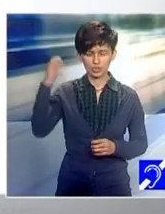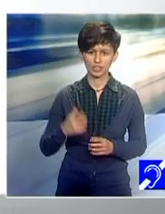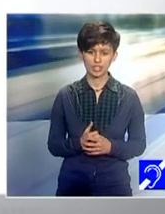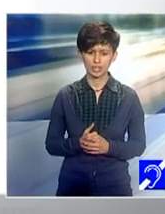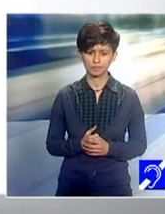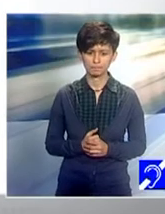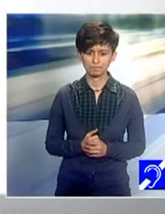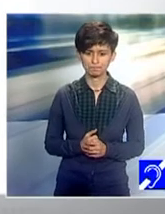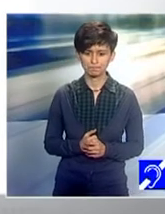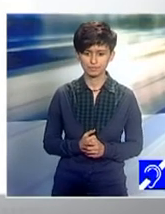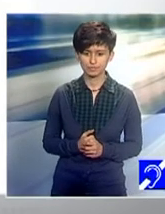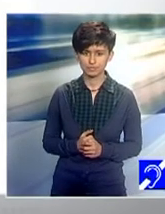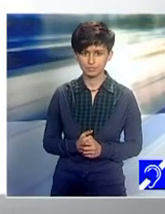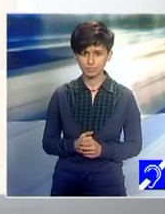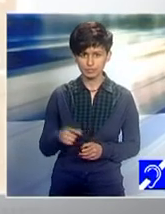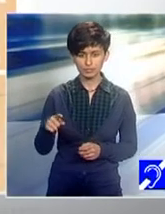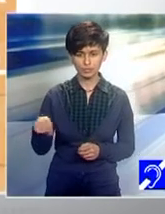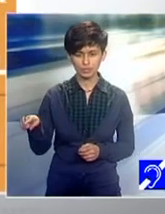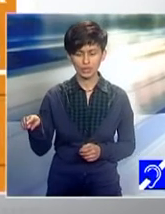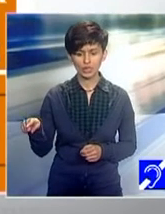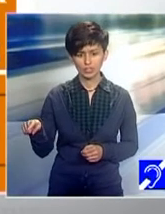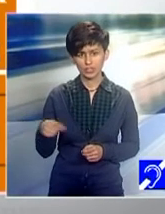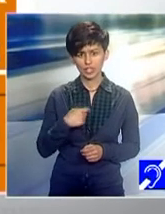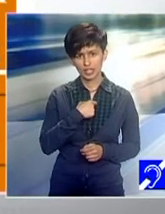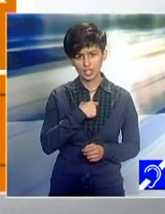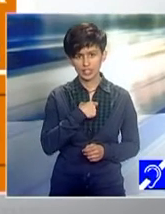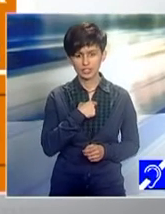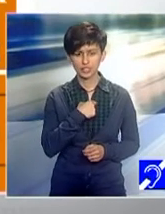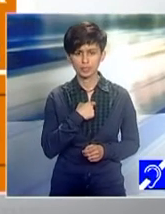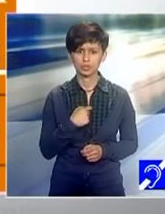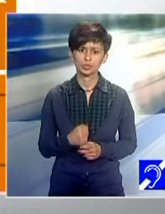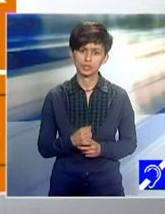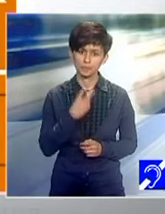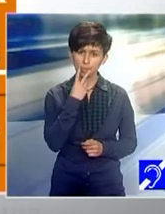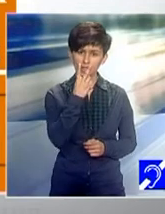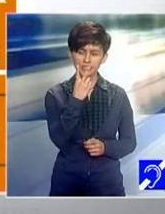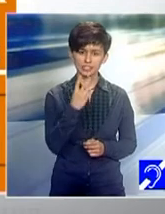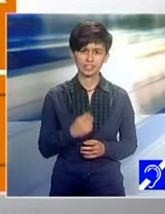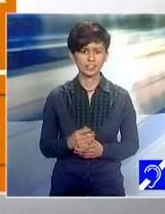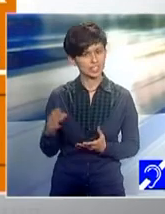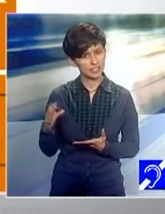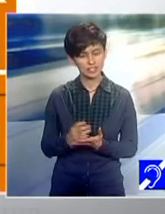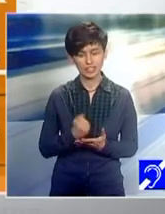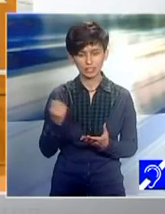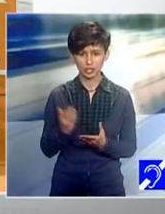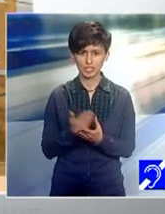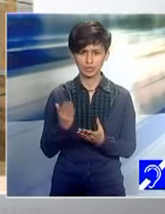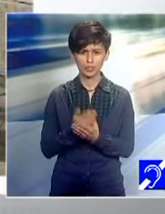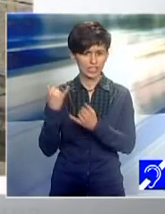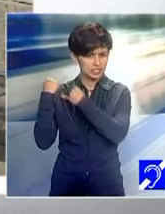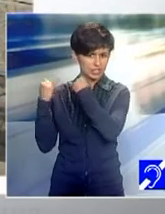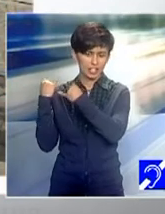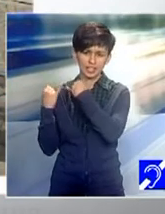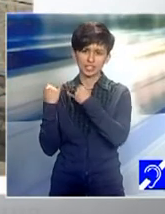acești oameni. Iar voi ați avut această misiune foarte importantă de a aduna aceste povești, aceste istorii